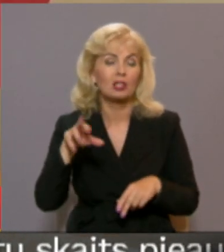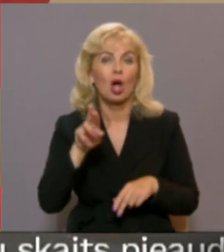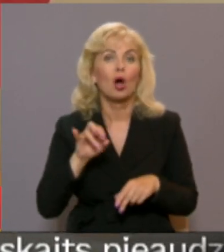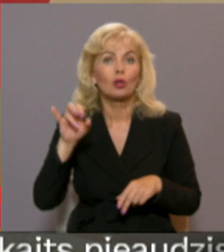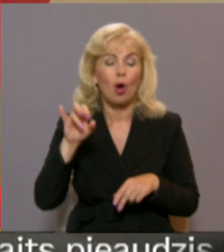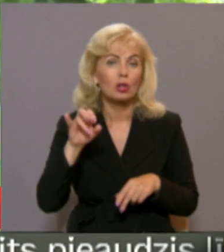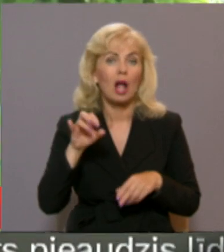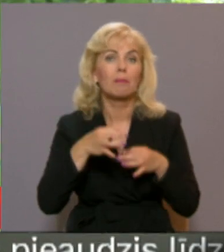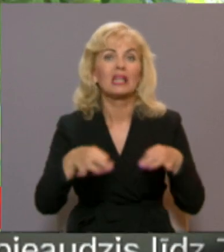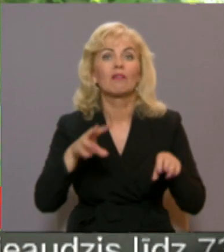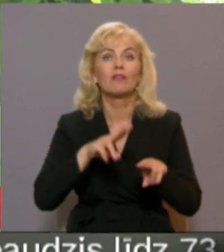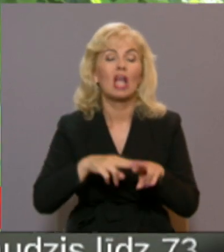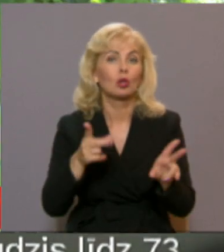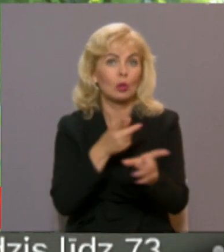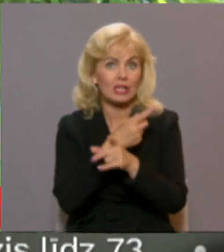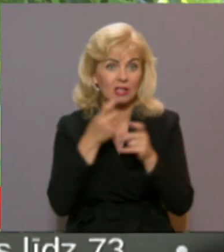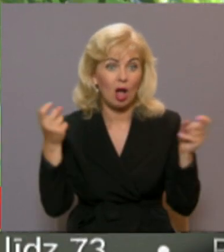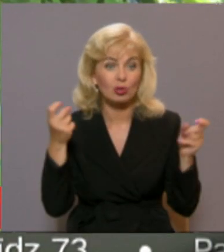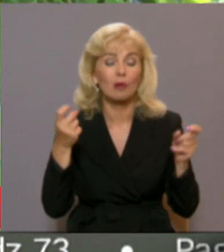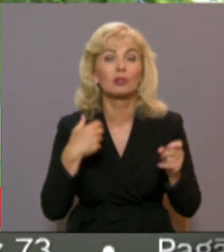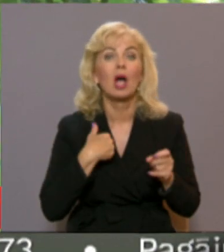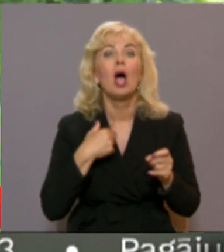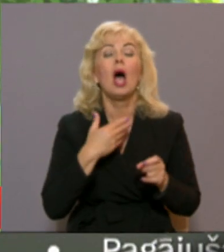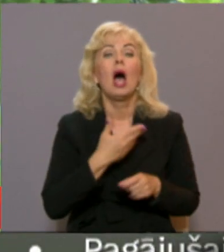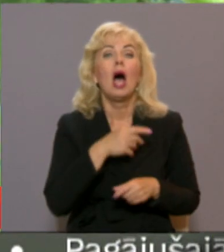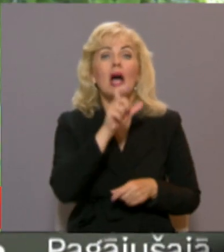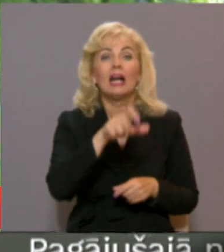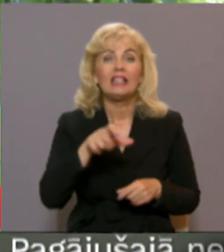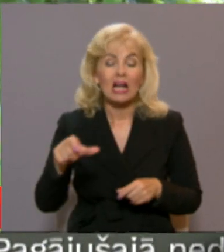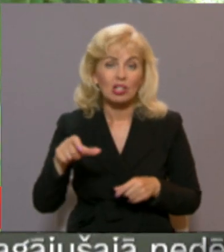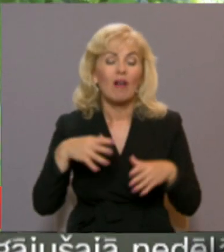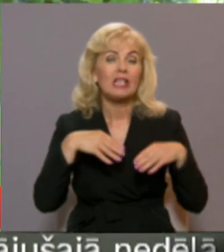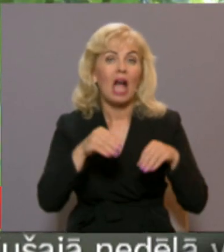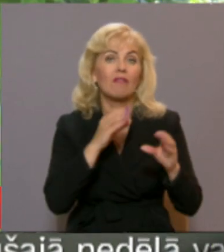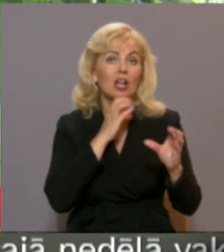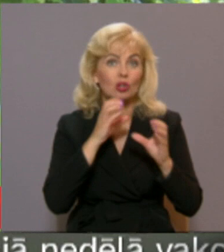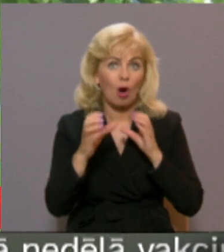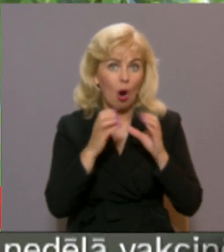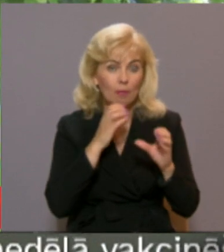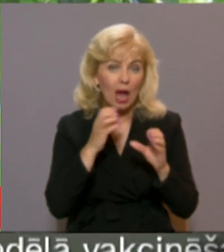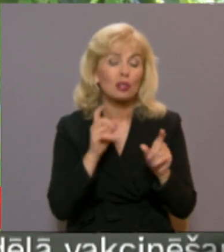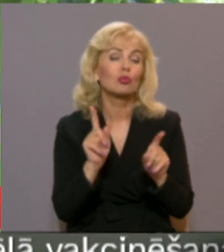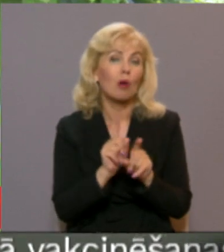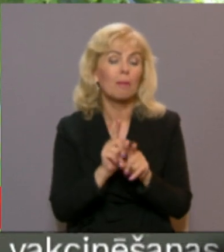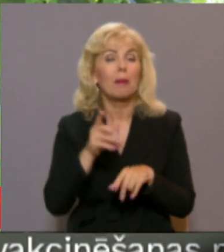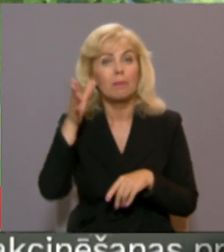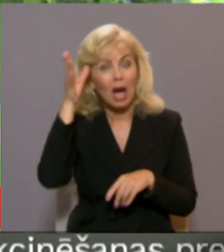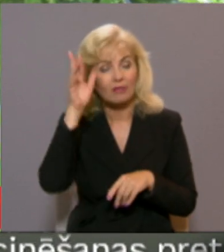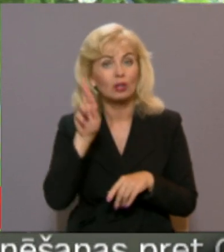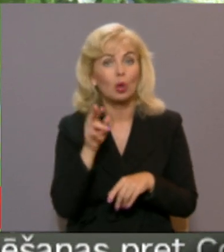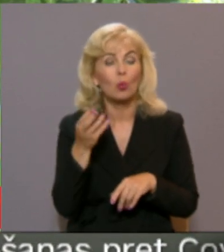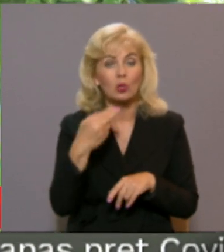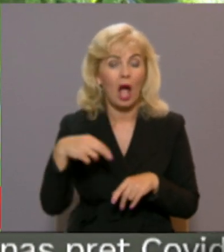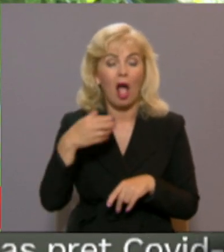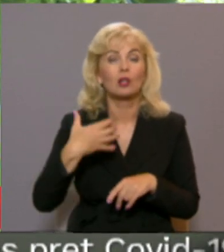izsludinājuši. Komunikācija riedzīvotēja mums jāveic. Pastarpinātā pārvaldes iestāda rundālas novada